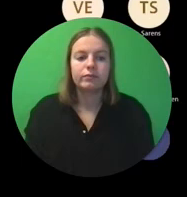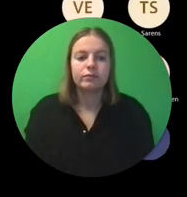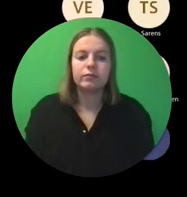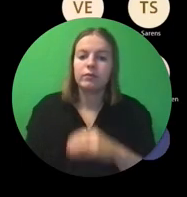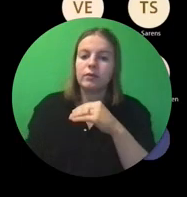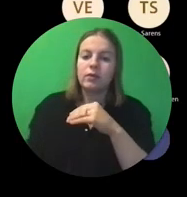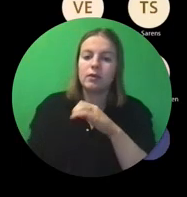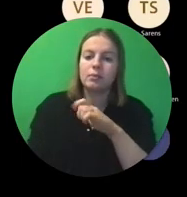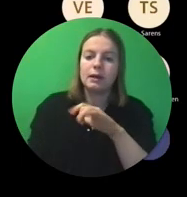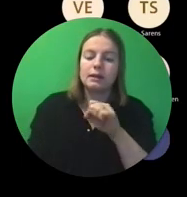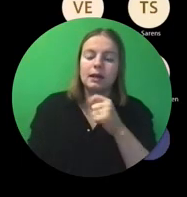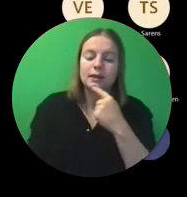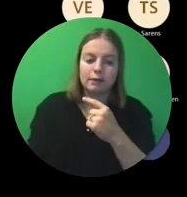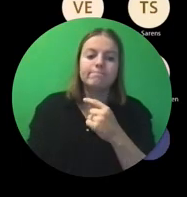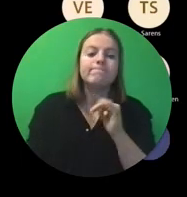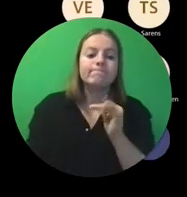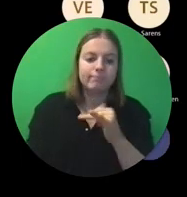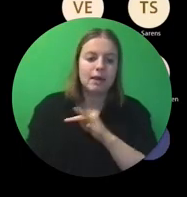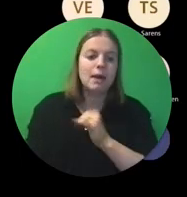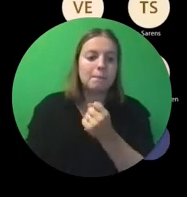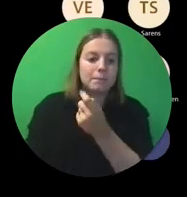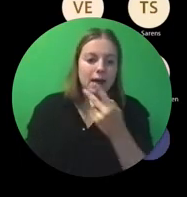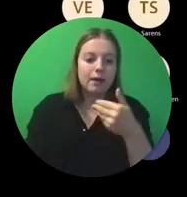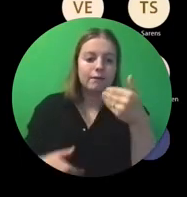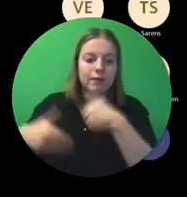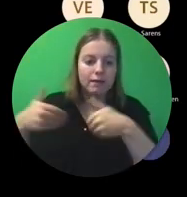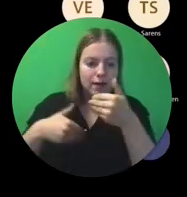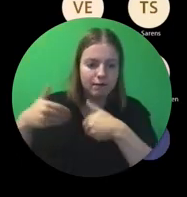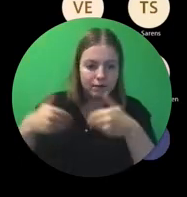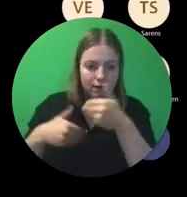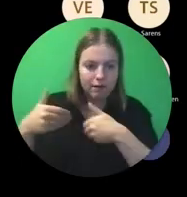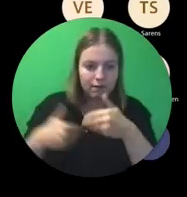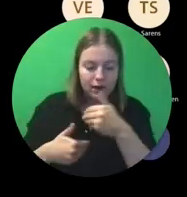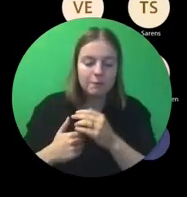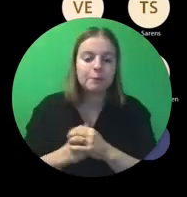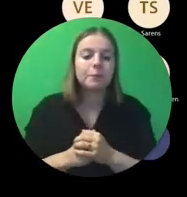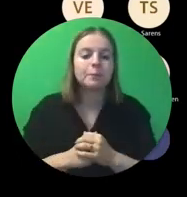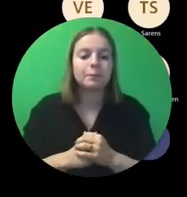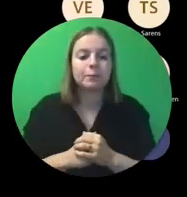Oké, er zijn hier ondertussen een aantal vragen binnengekomen.